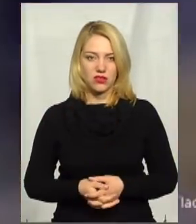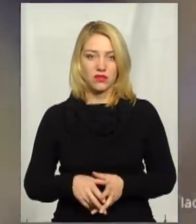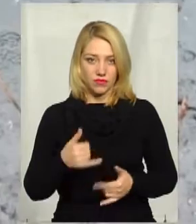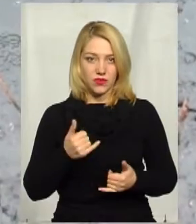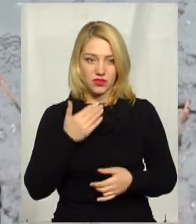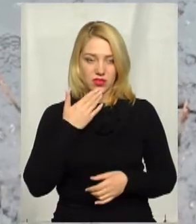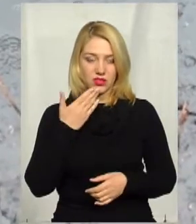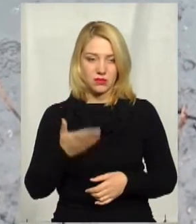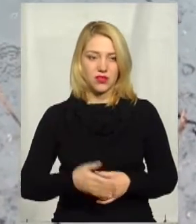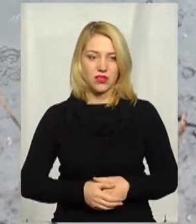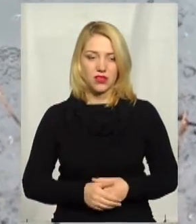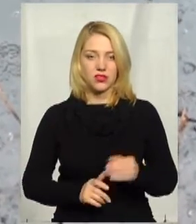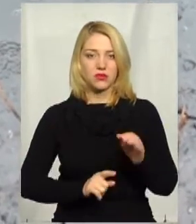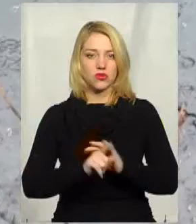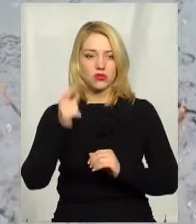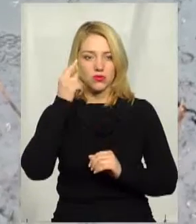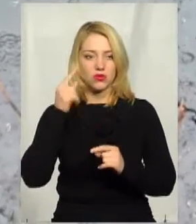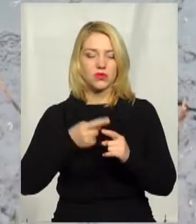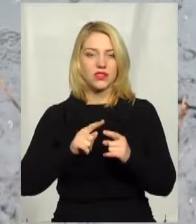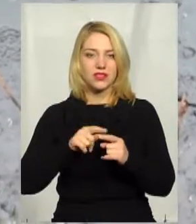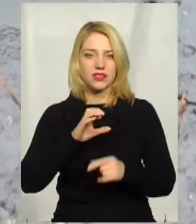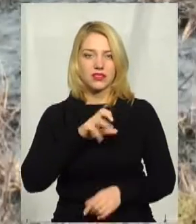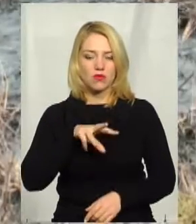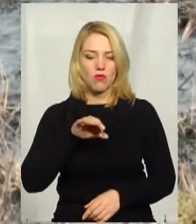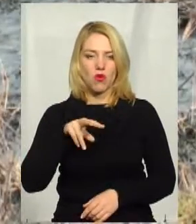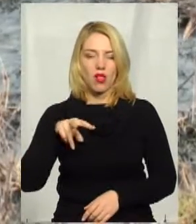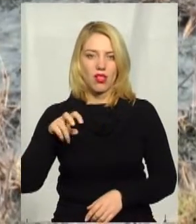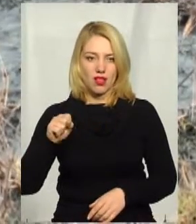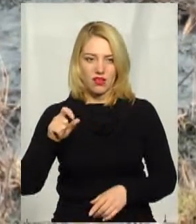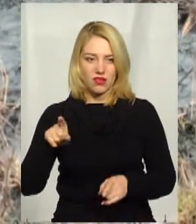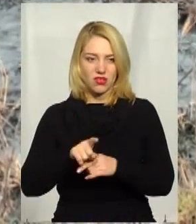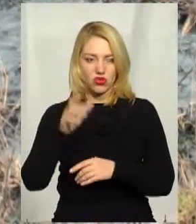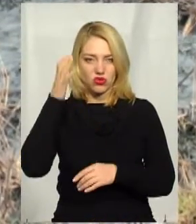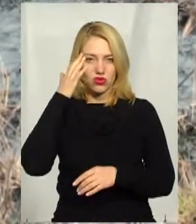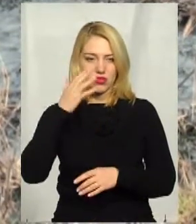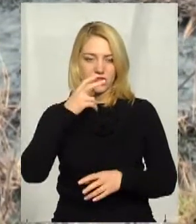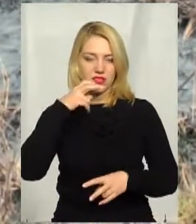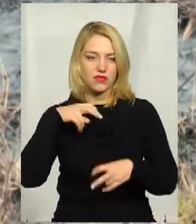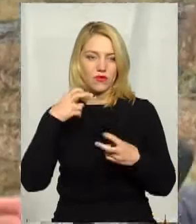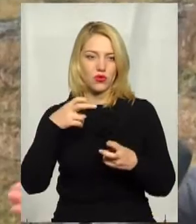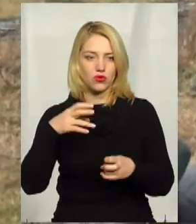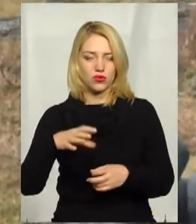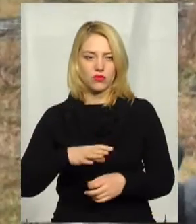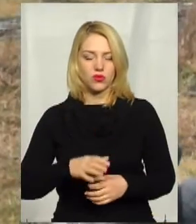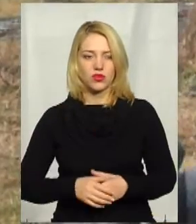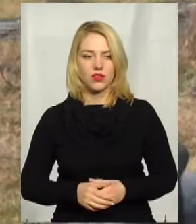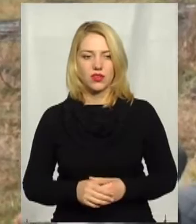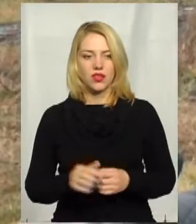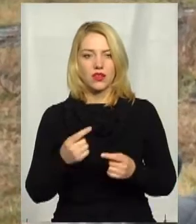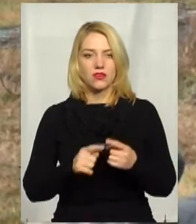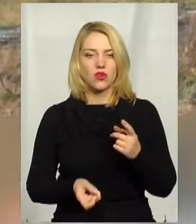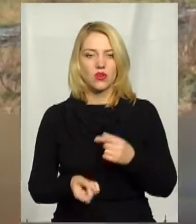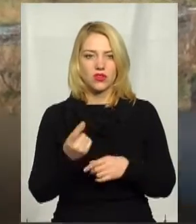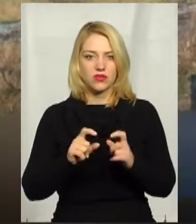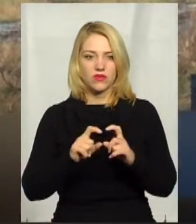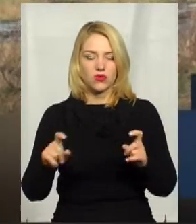спитаю. Спочатку подумала, що то смола, таке воно було чорне і смердюче, розповідає Валентина Пастернак. Як це оказується, це в